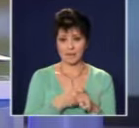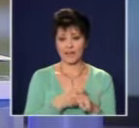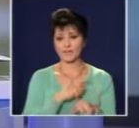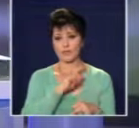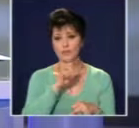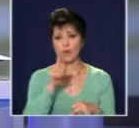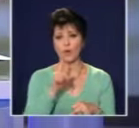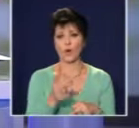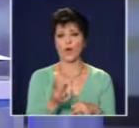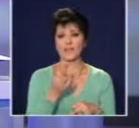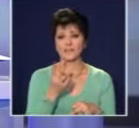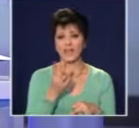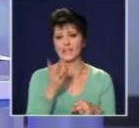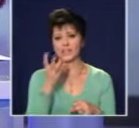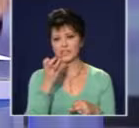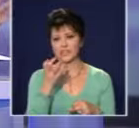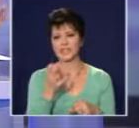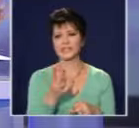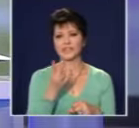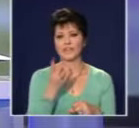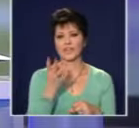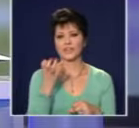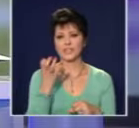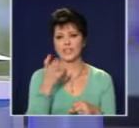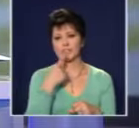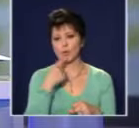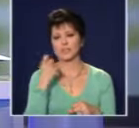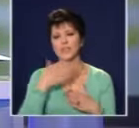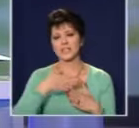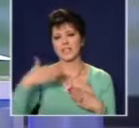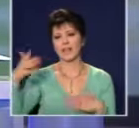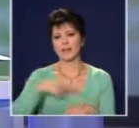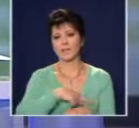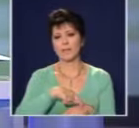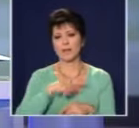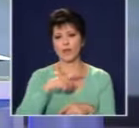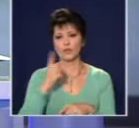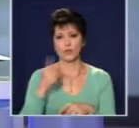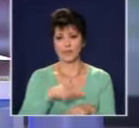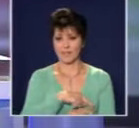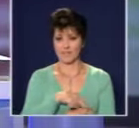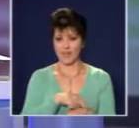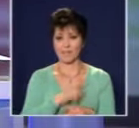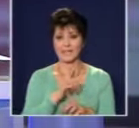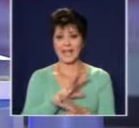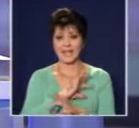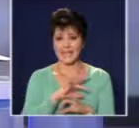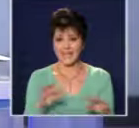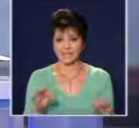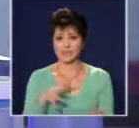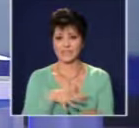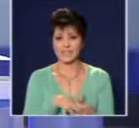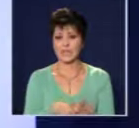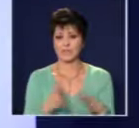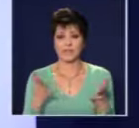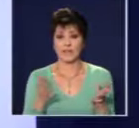2300-2400, няма значение за по-дълъг период от време, така че след избори, независимо кой ще управлява, да е ясно в системата какво се случва?